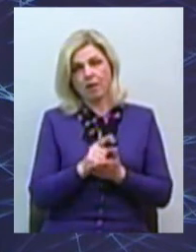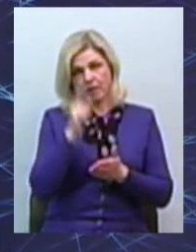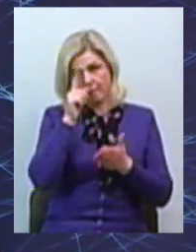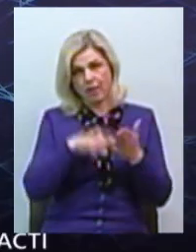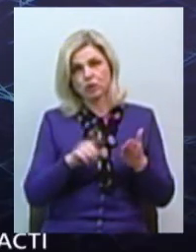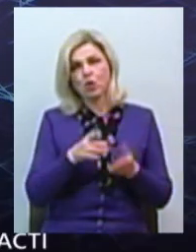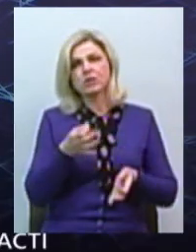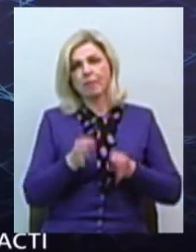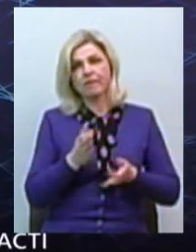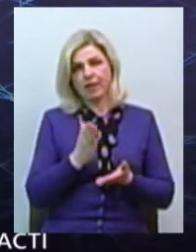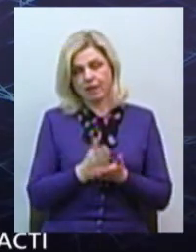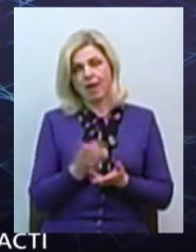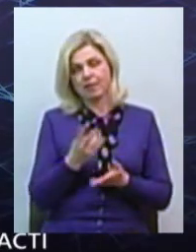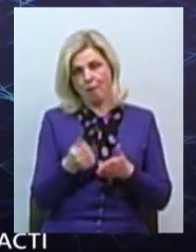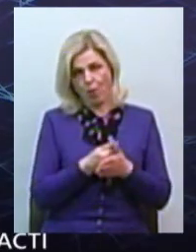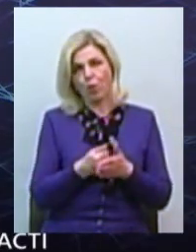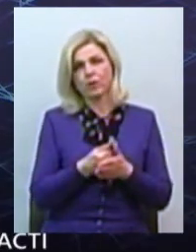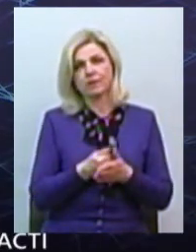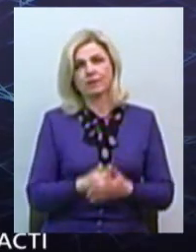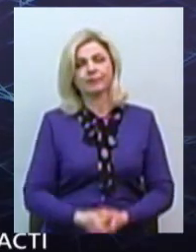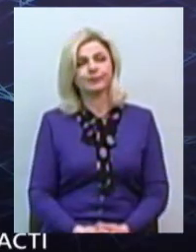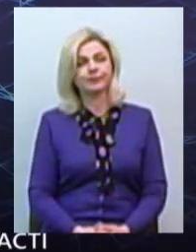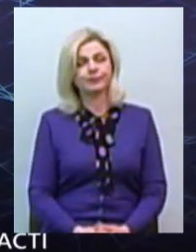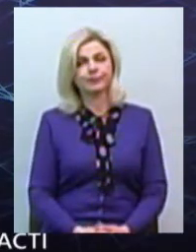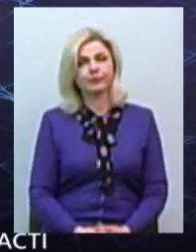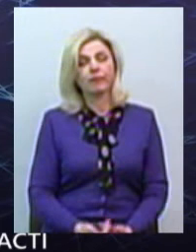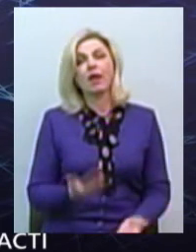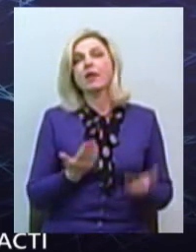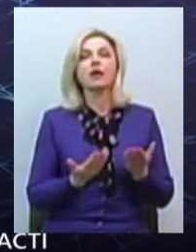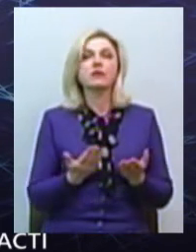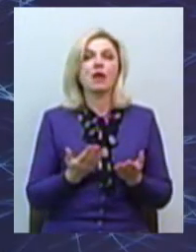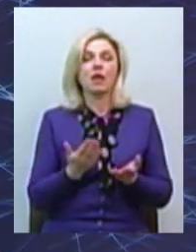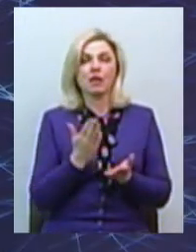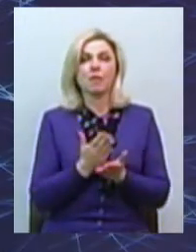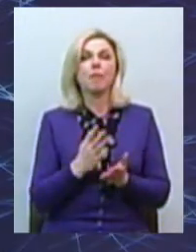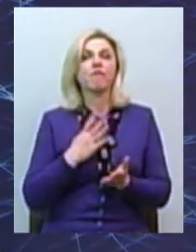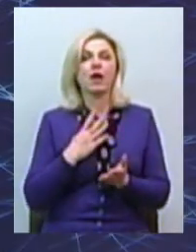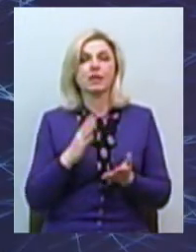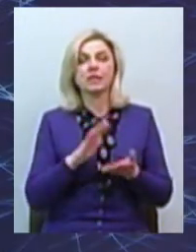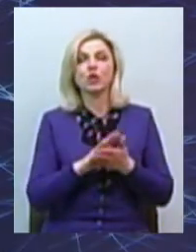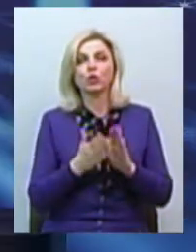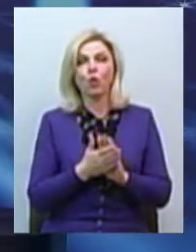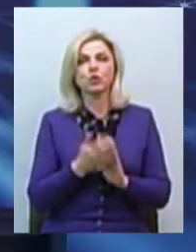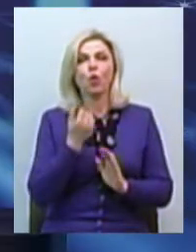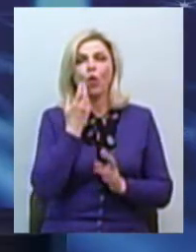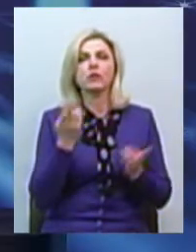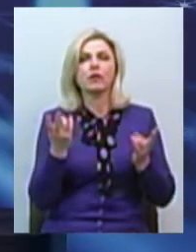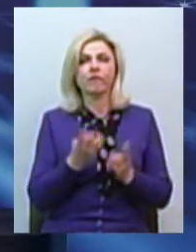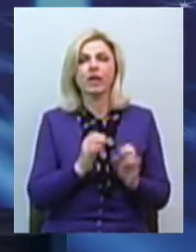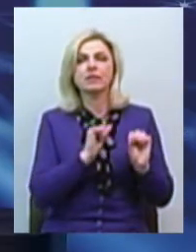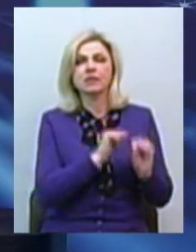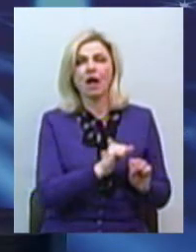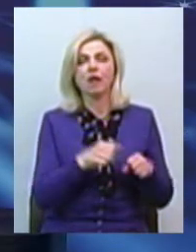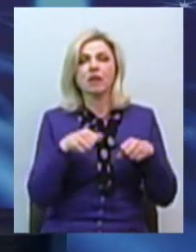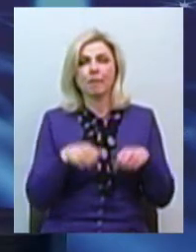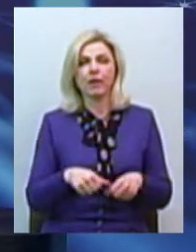справедливість є і за нею варто боротися. Скажіть, будь ласка, якщо виникає ситуація, яка потребує вже безпосередньо захисту прав